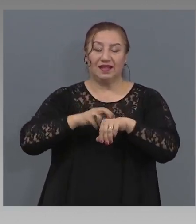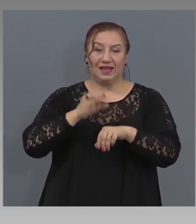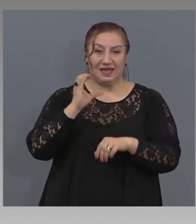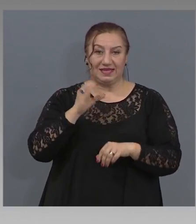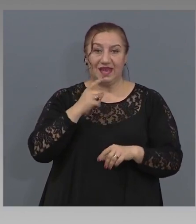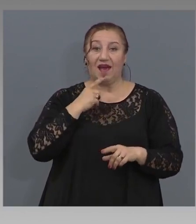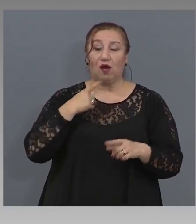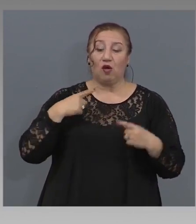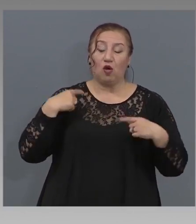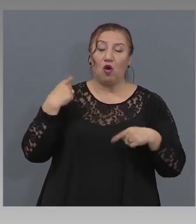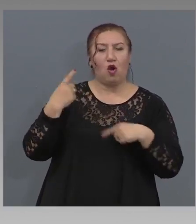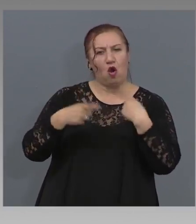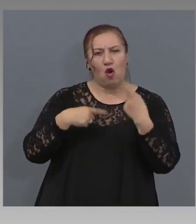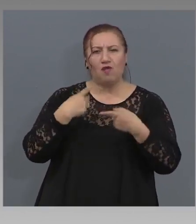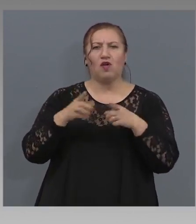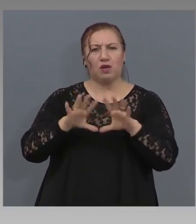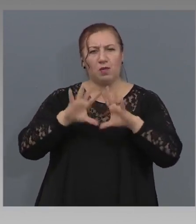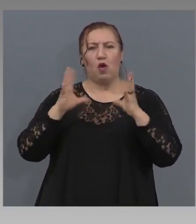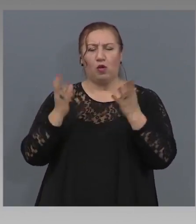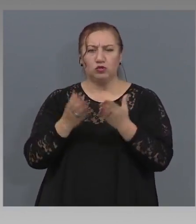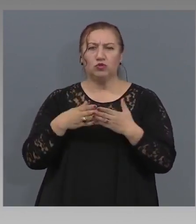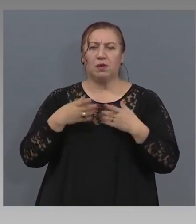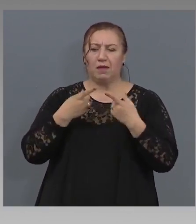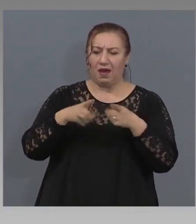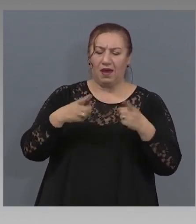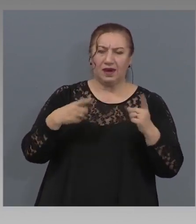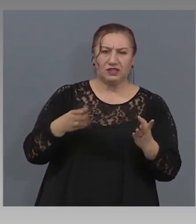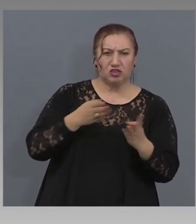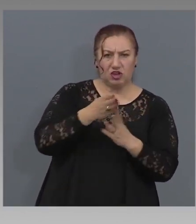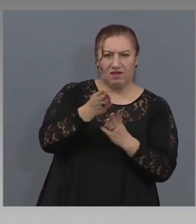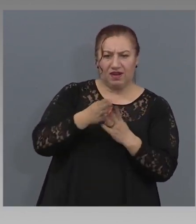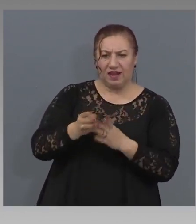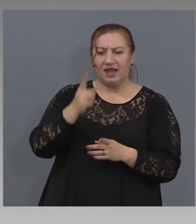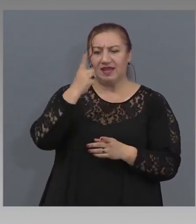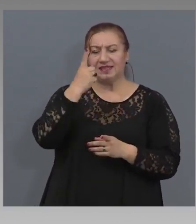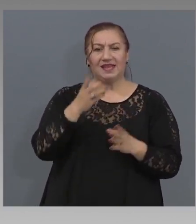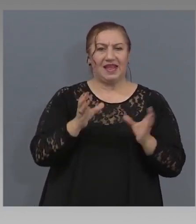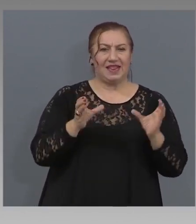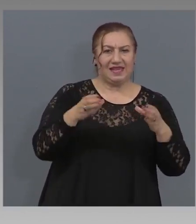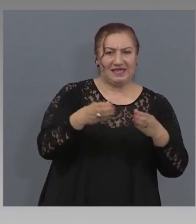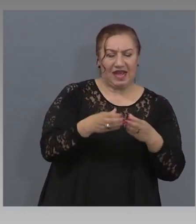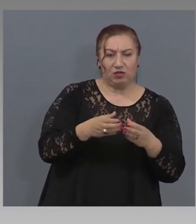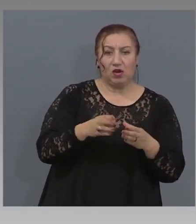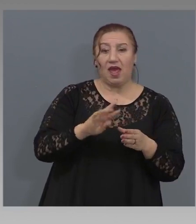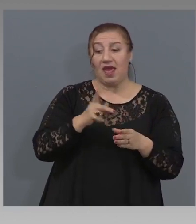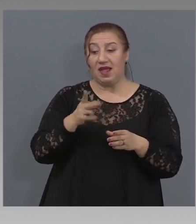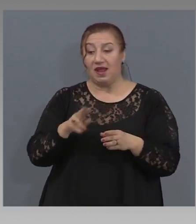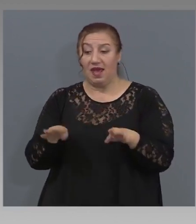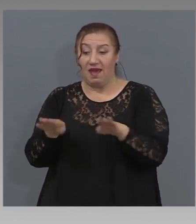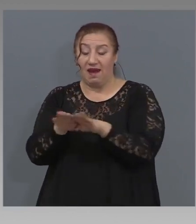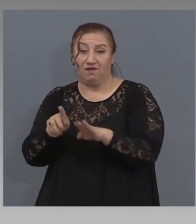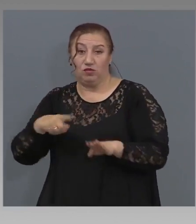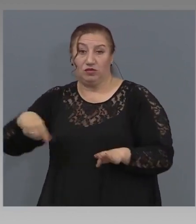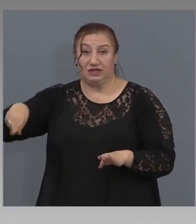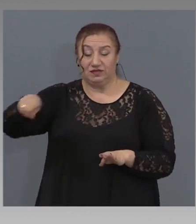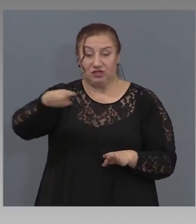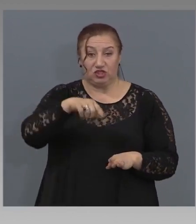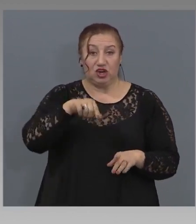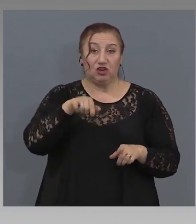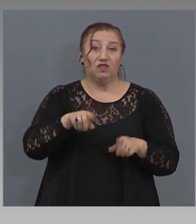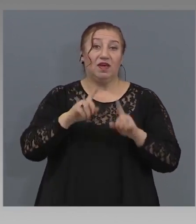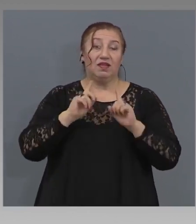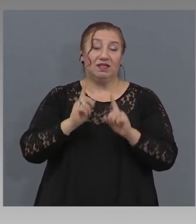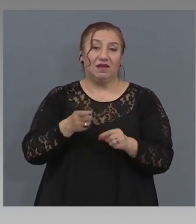различни варианти, или да е само за сектор, или пък да е за всички ДДС-то. Това следва да бъде